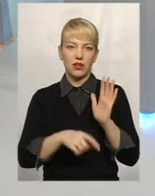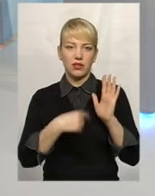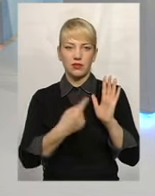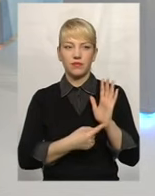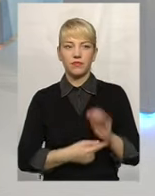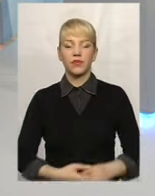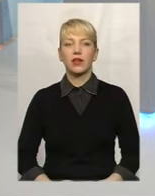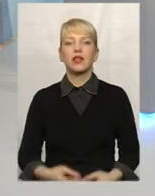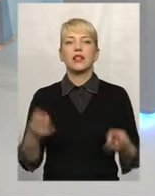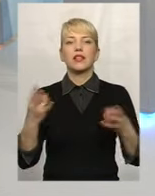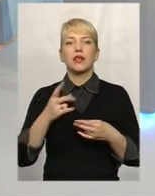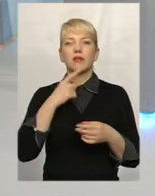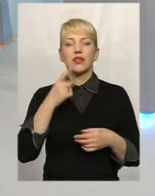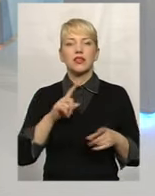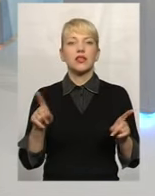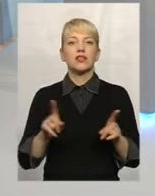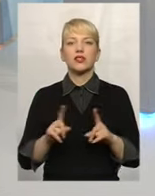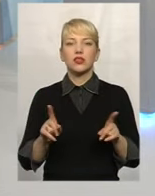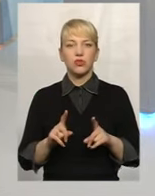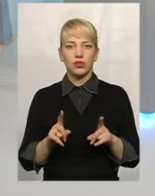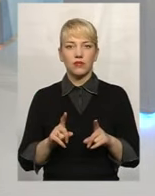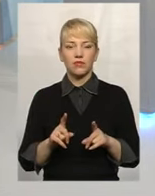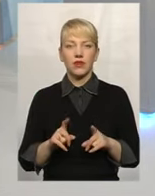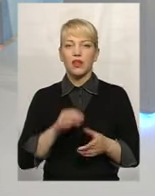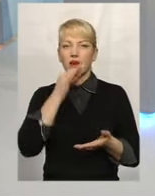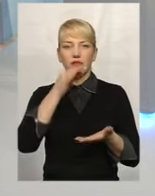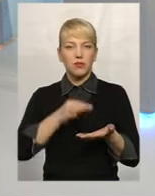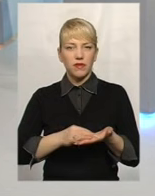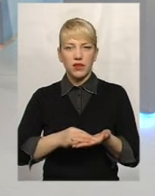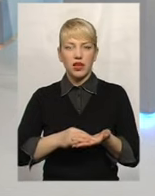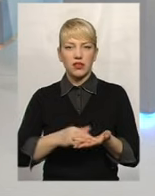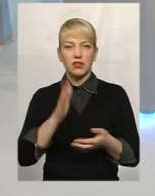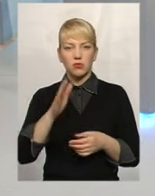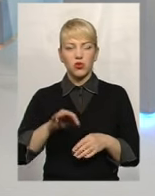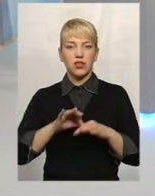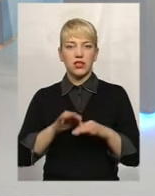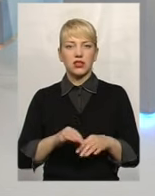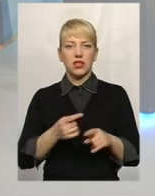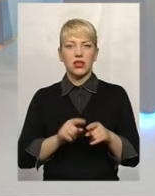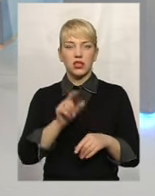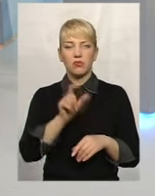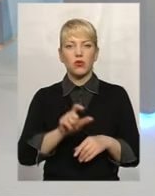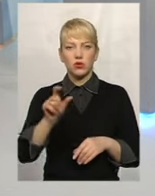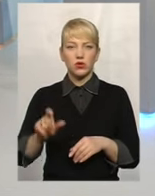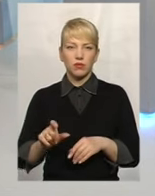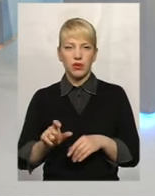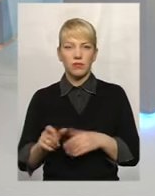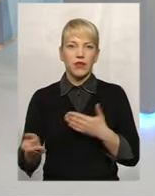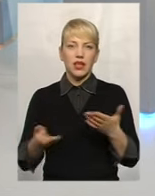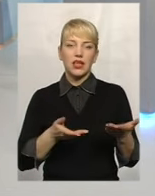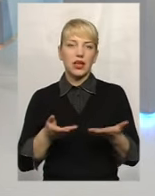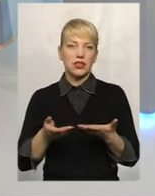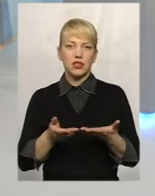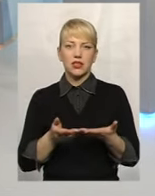Слід зазначити, що відповідальність буде нести ті посадові особи, які